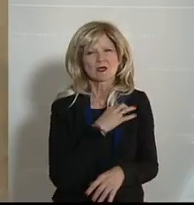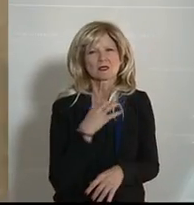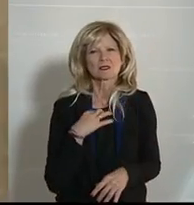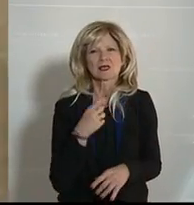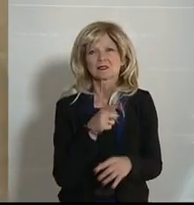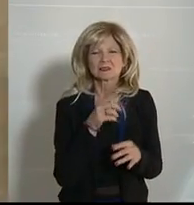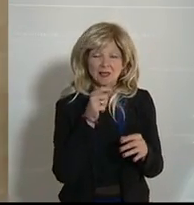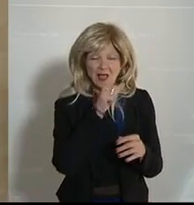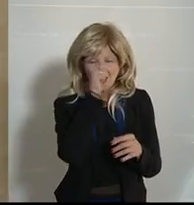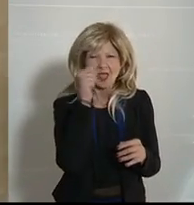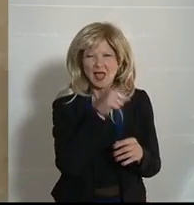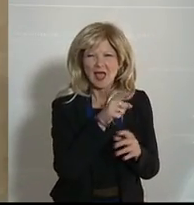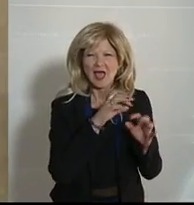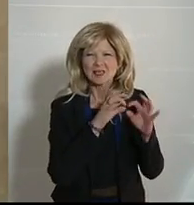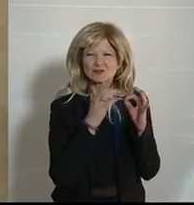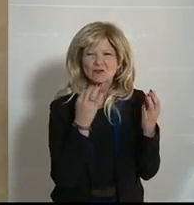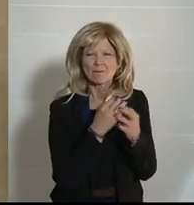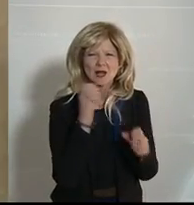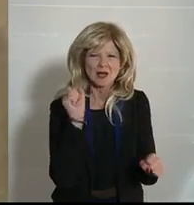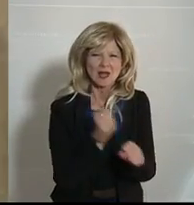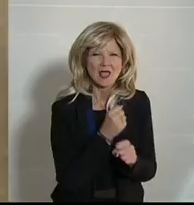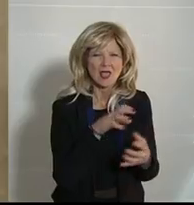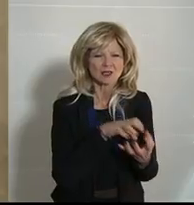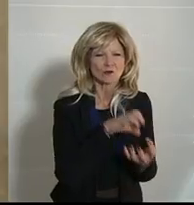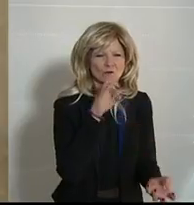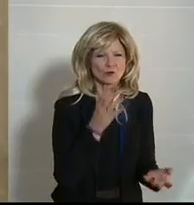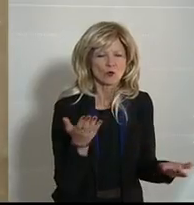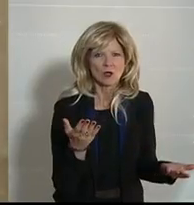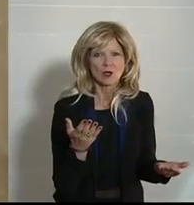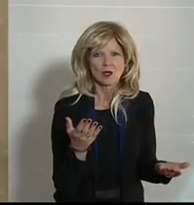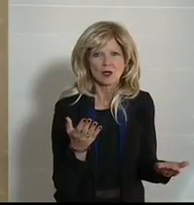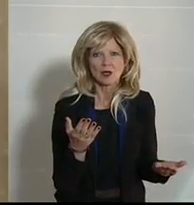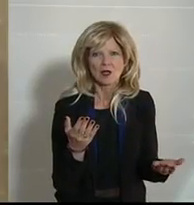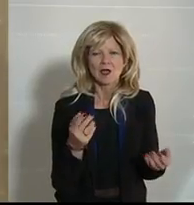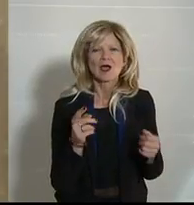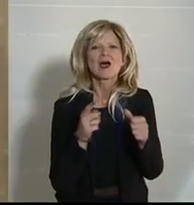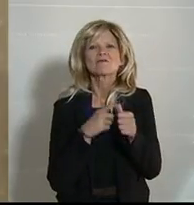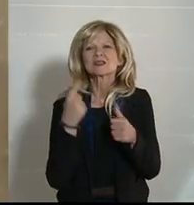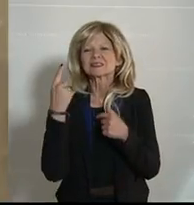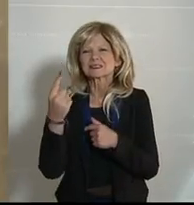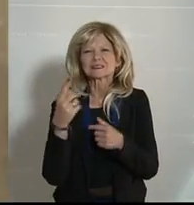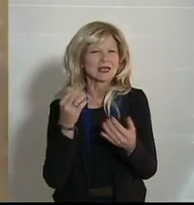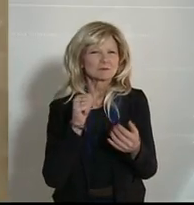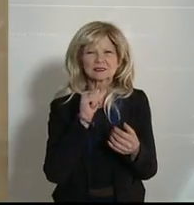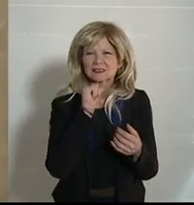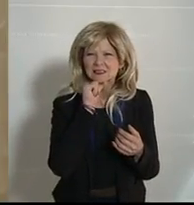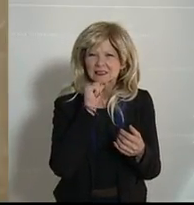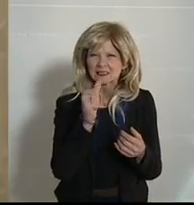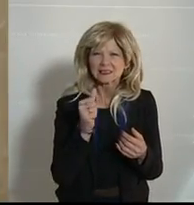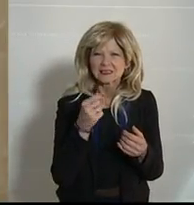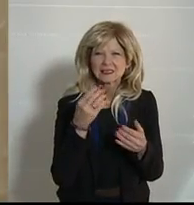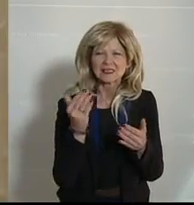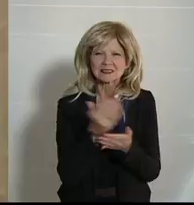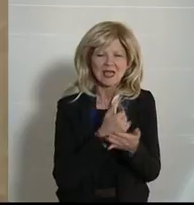Familienherrtefonds, wenn also keine Kinder vorhanden sind oder es zu keinem Einkommensverlust gekommen ist, abgelehnt werden, auch